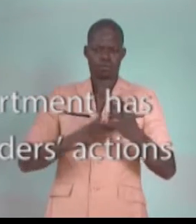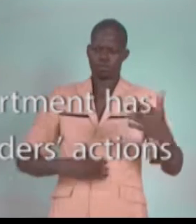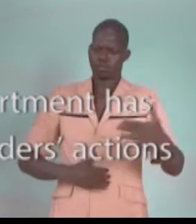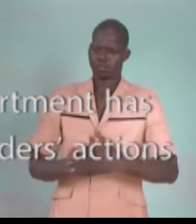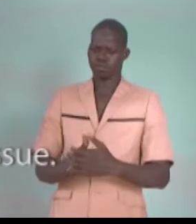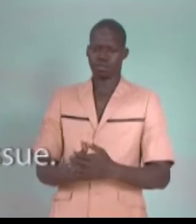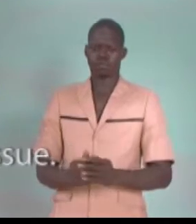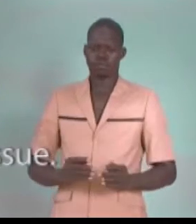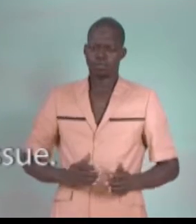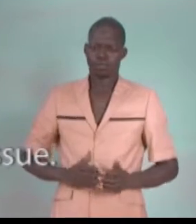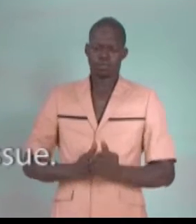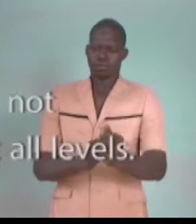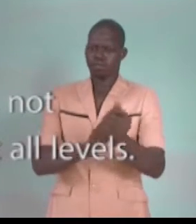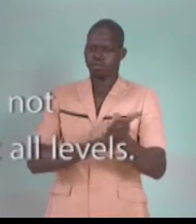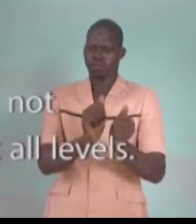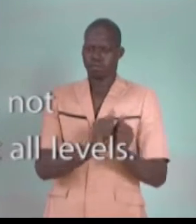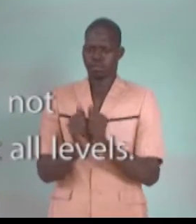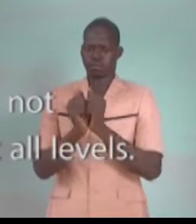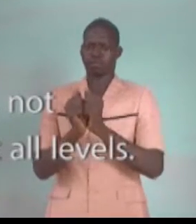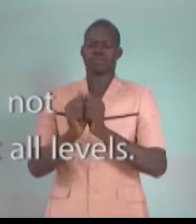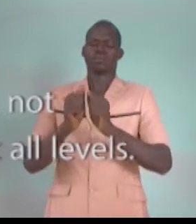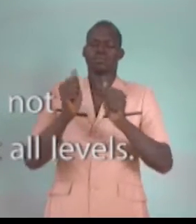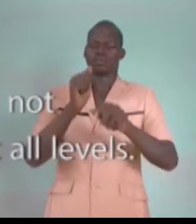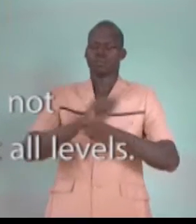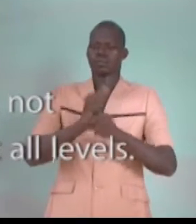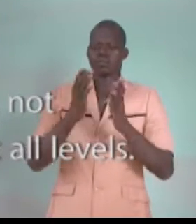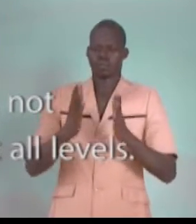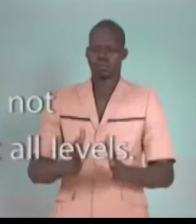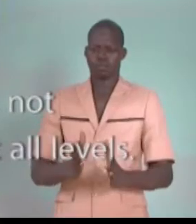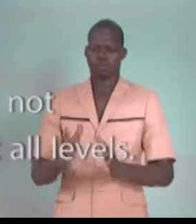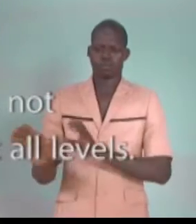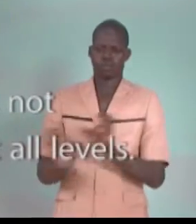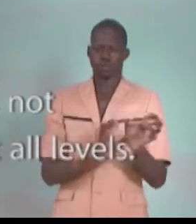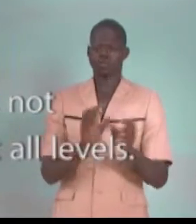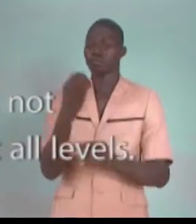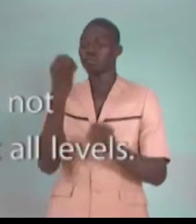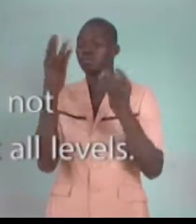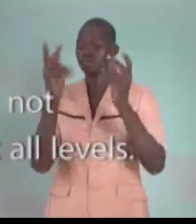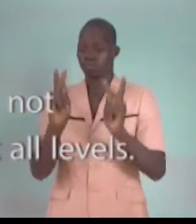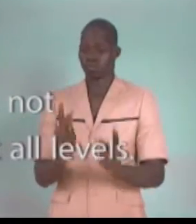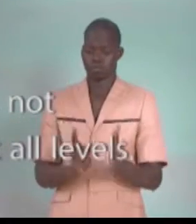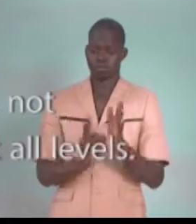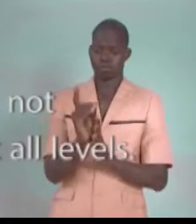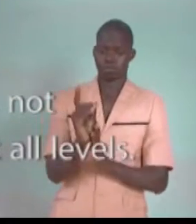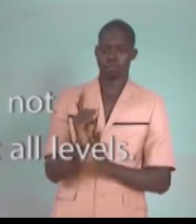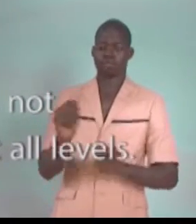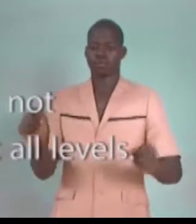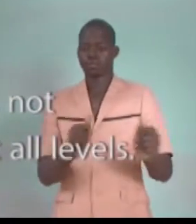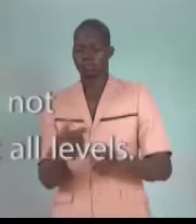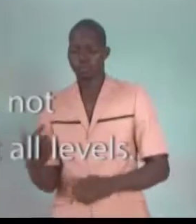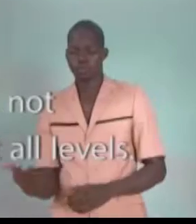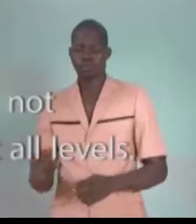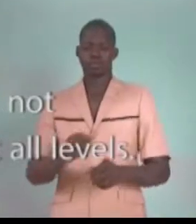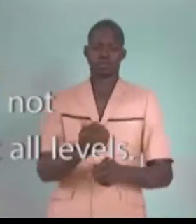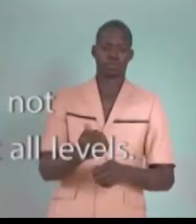l'ensemble des intervenants sur la question, ce qui fait que les uns développent des actions ici, les autres ici, et